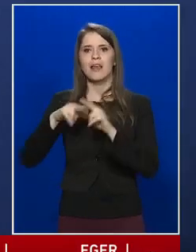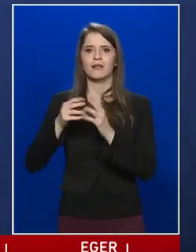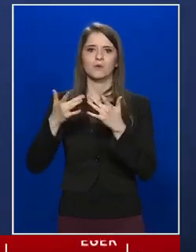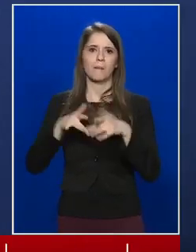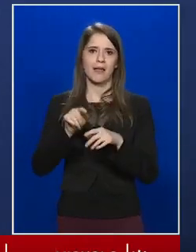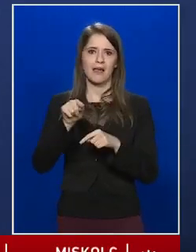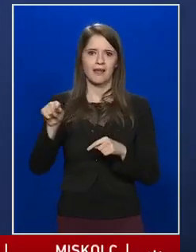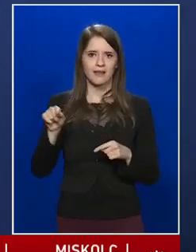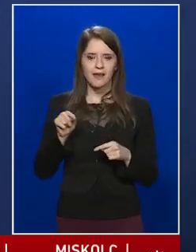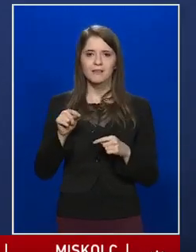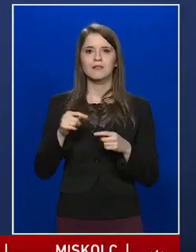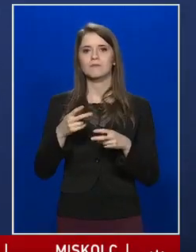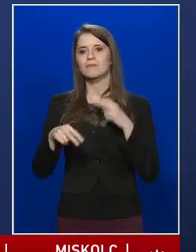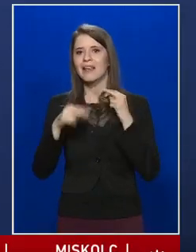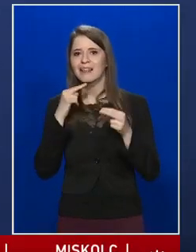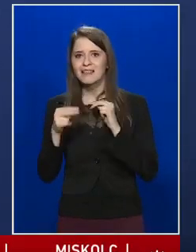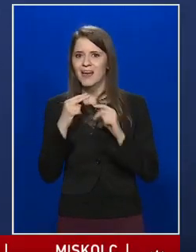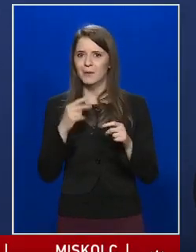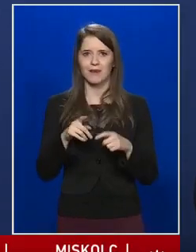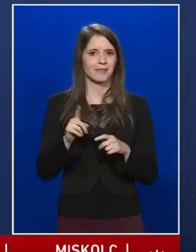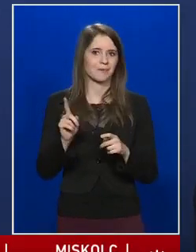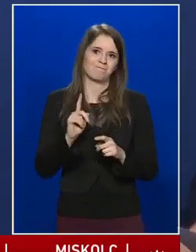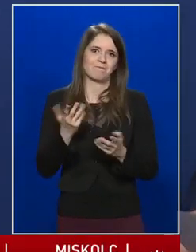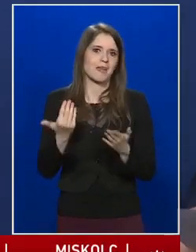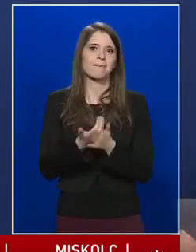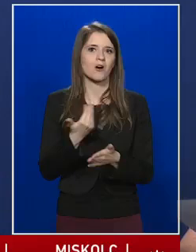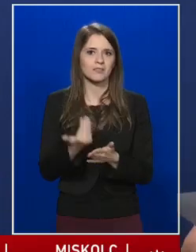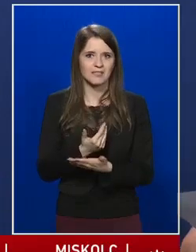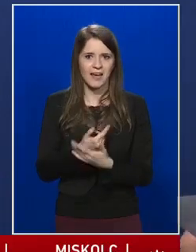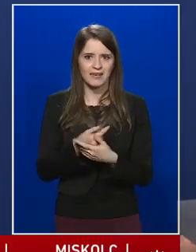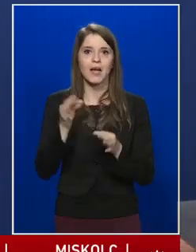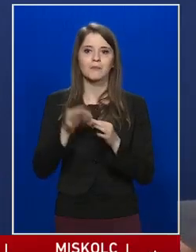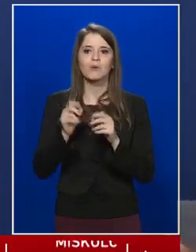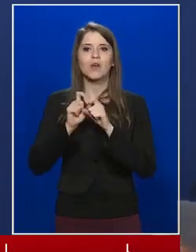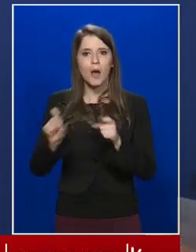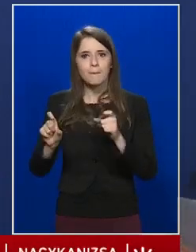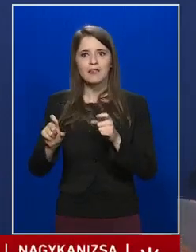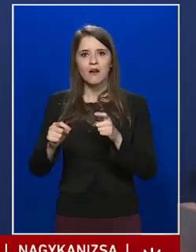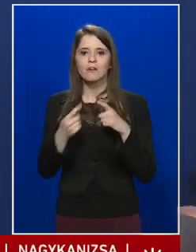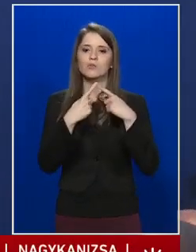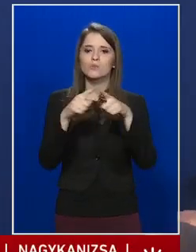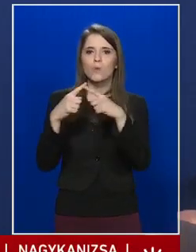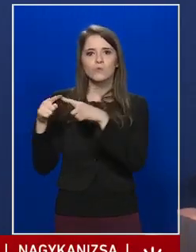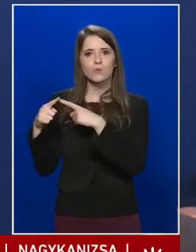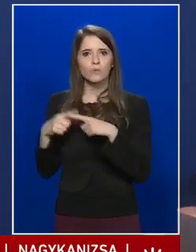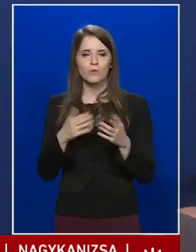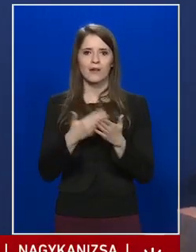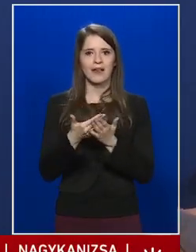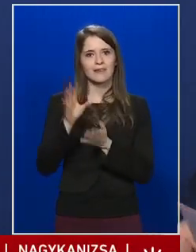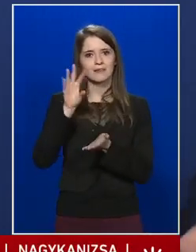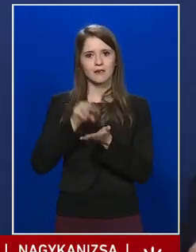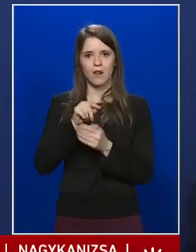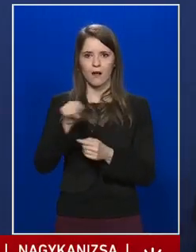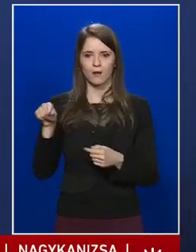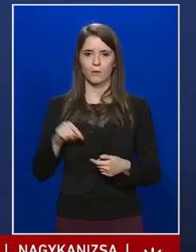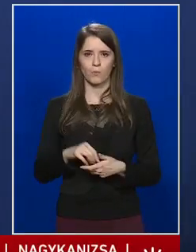az éttermeket nem is használják, pont azért, hogy izolálják a lakókat egymástól,